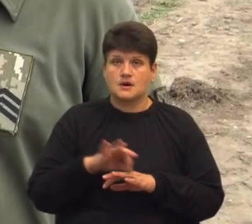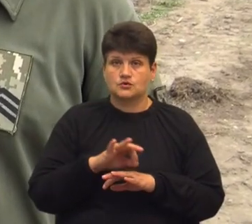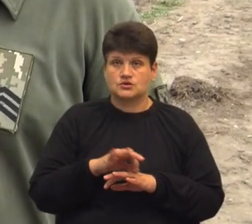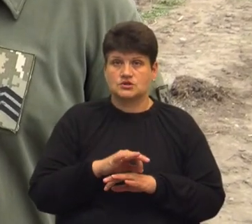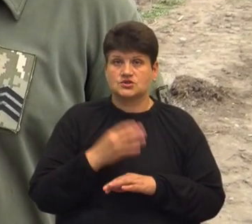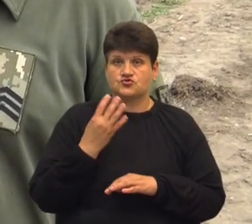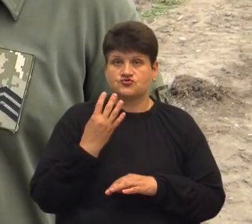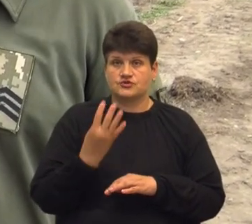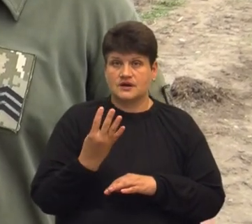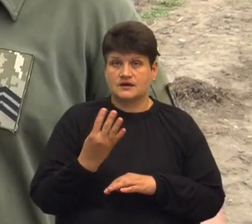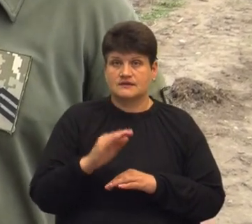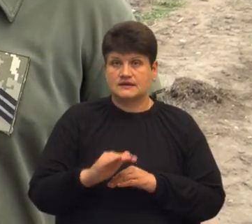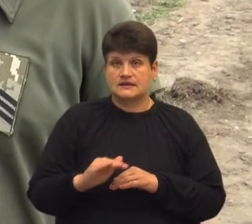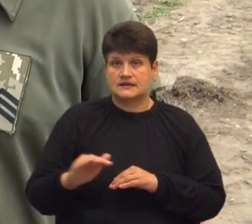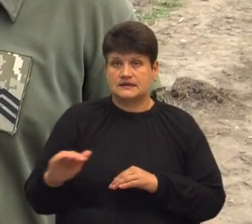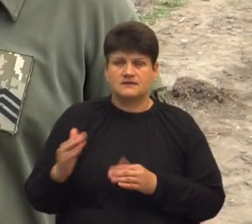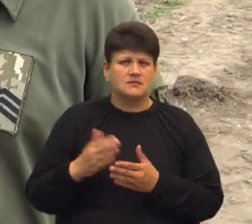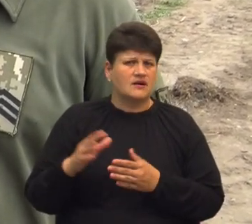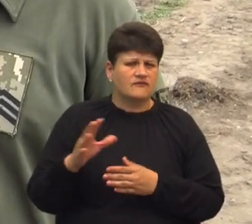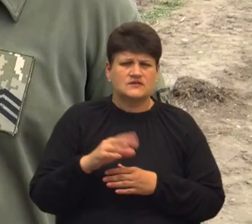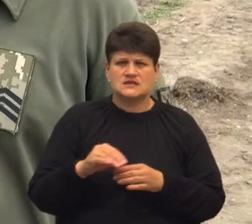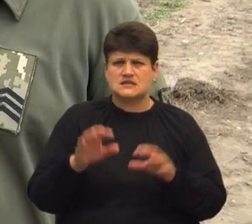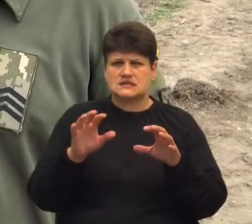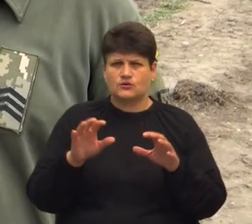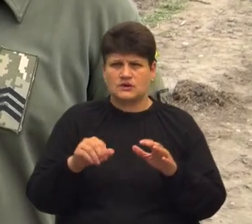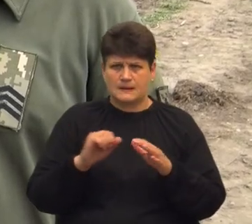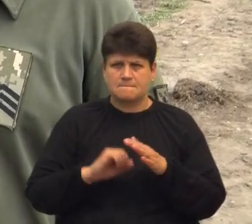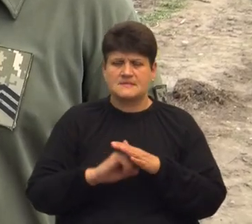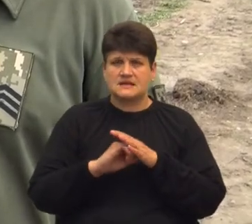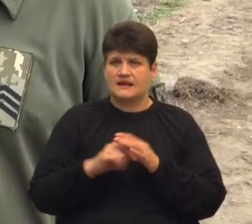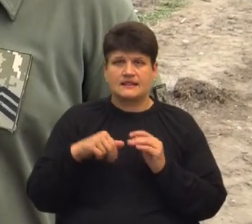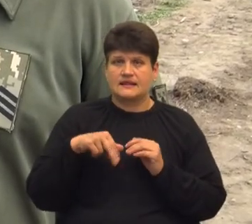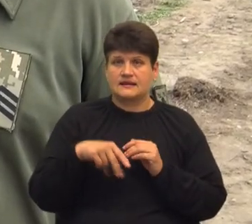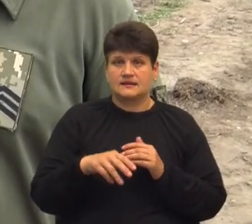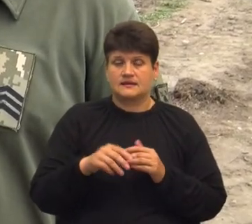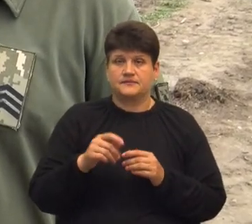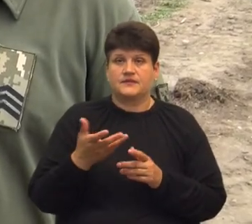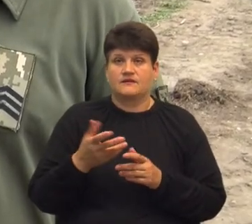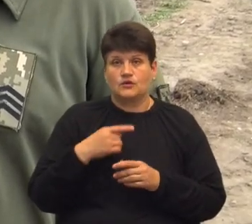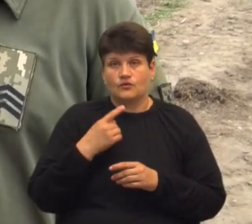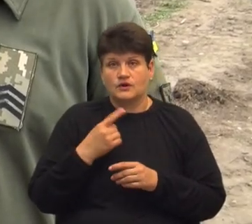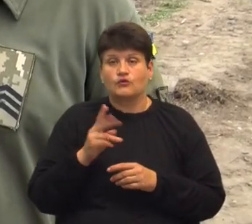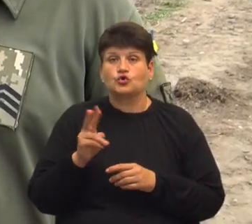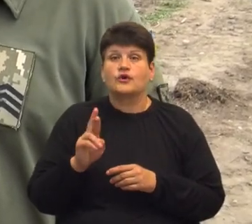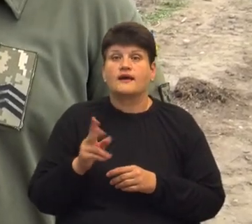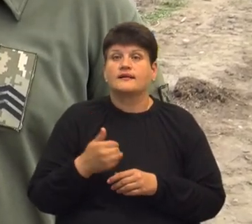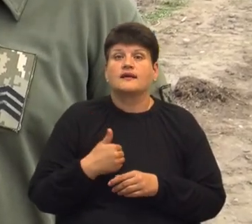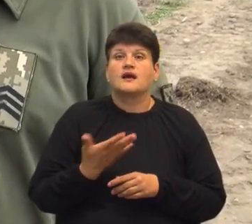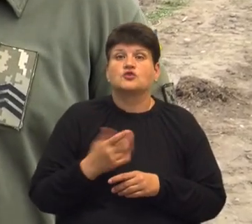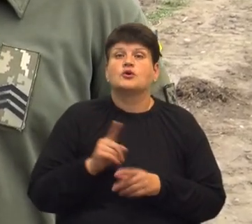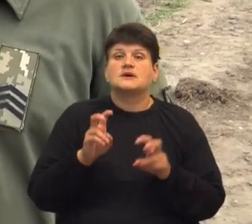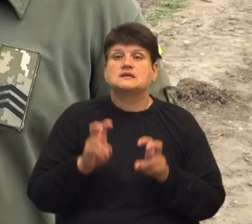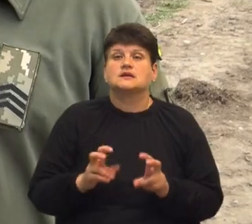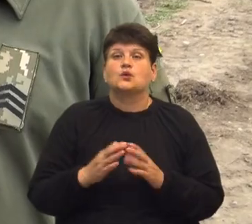четверо дробних дітей. Він мав всі законні підстави не йти, захищати Україну. Але, так як ви вже чули, він казав, хто як не я, а чого я маю відсиджути